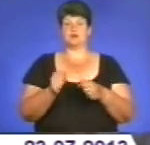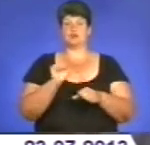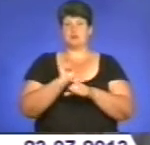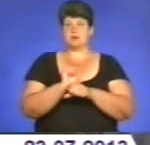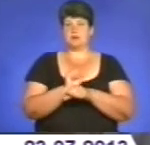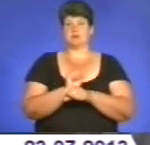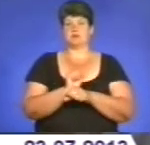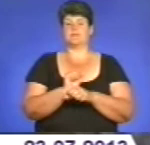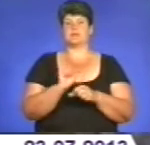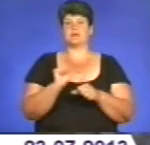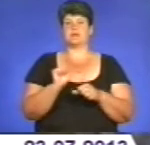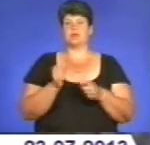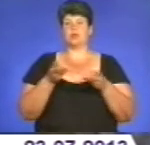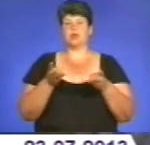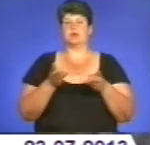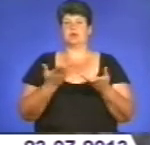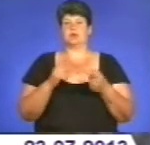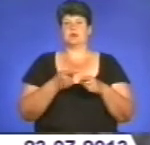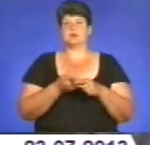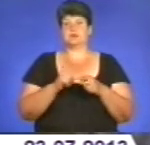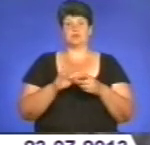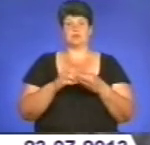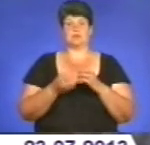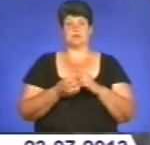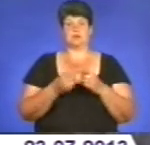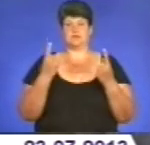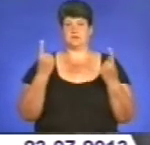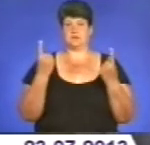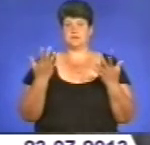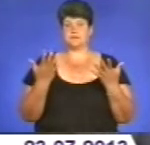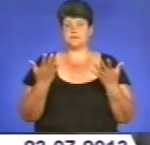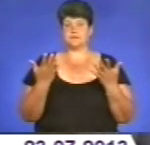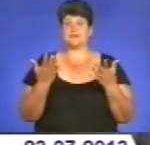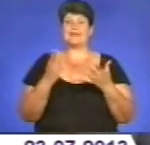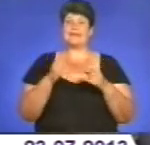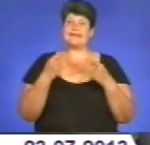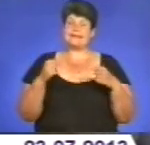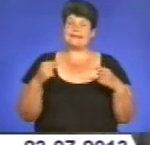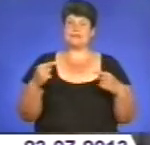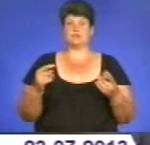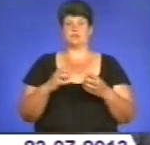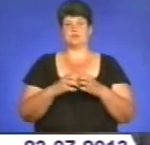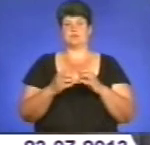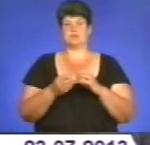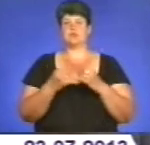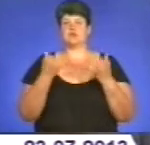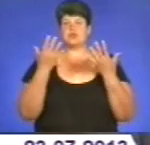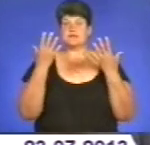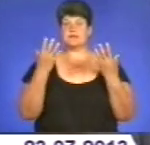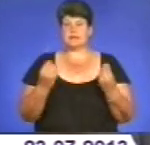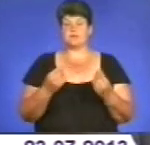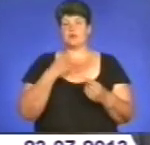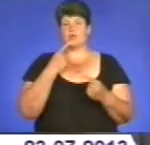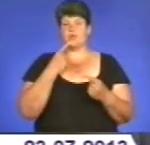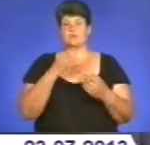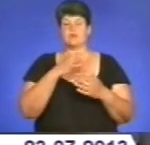це може призвести до небажаних результатів. Є інші нюанси, адже на сьогоднішній день ми говоримо багато і